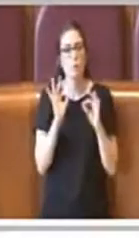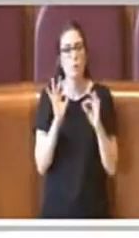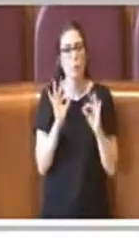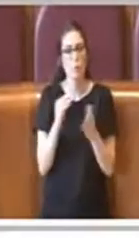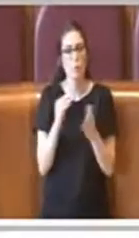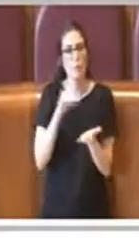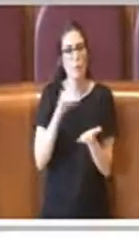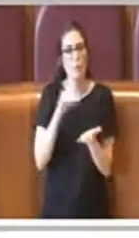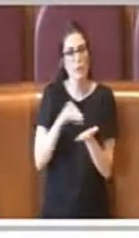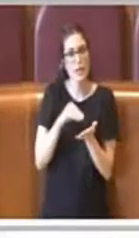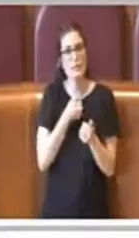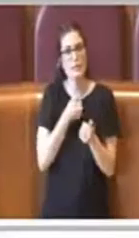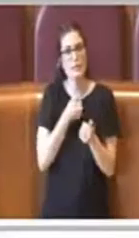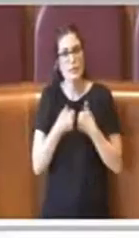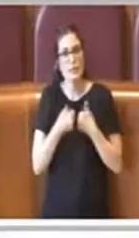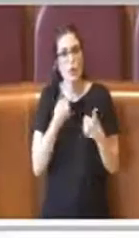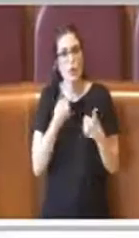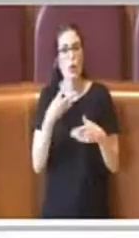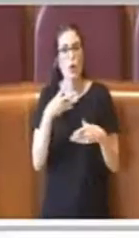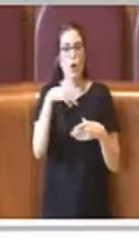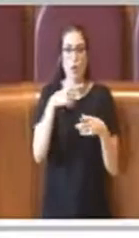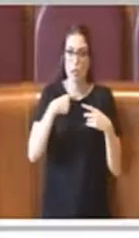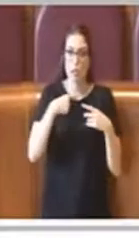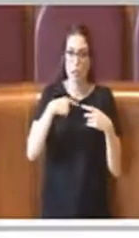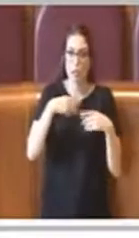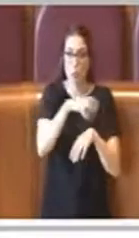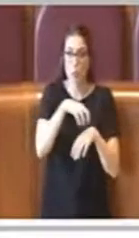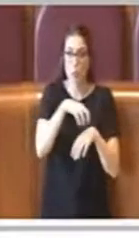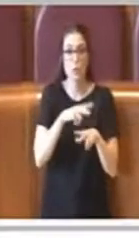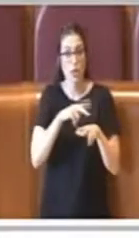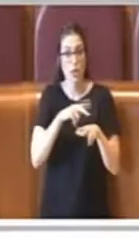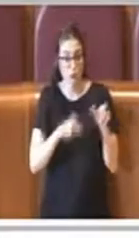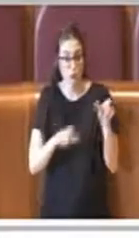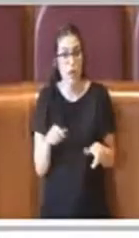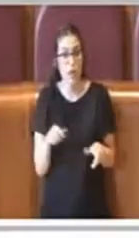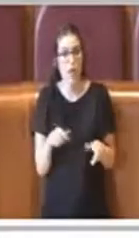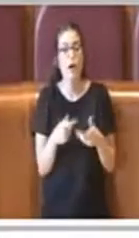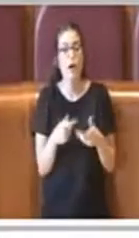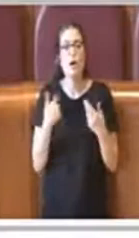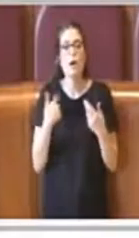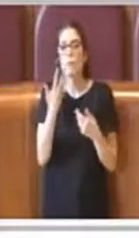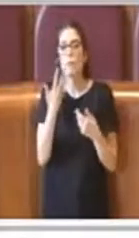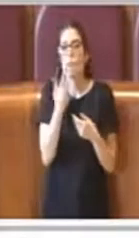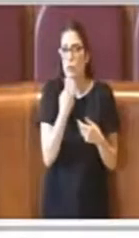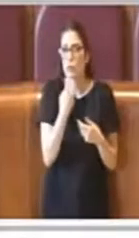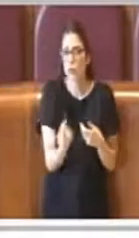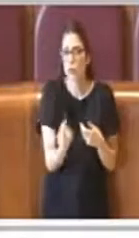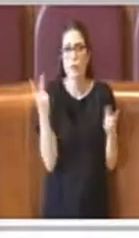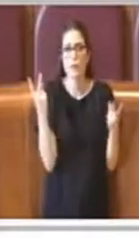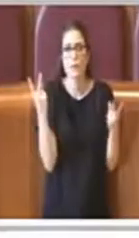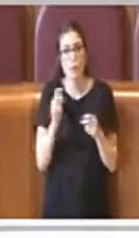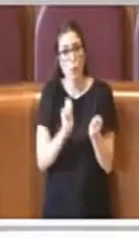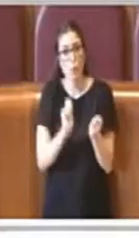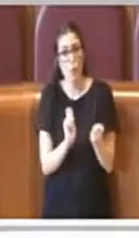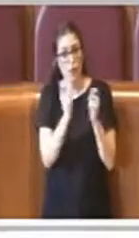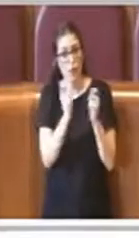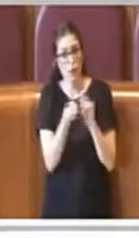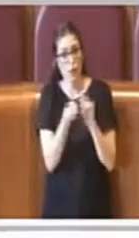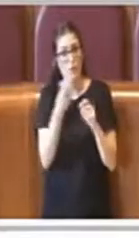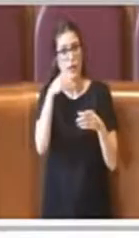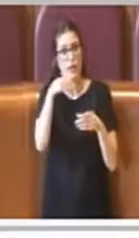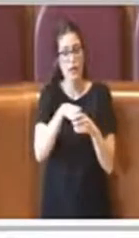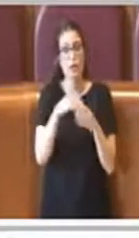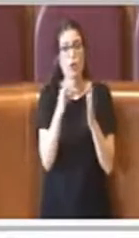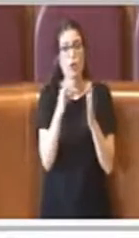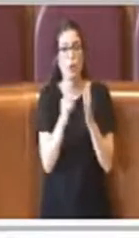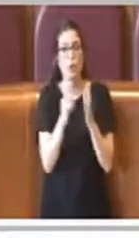in precedenza, rispetto soprattutto alla presenza di singoli in consulta cittadino e ci tengo a dire che di fatto la modifica